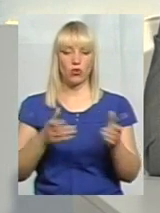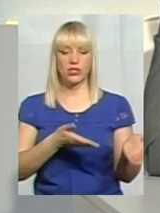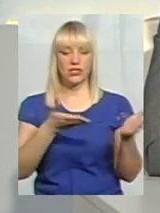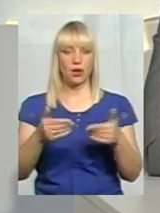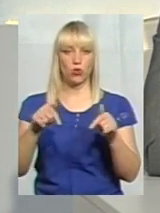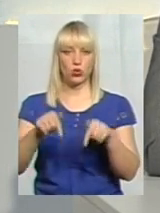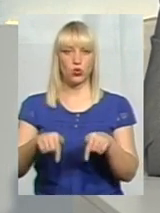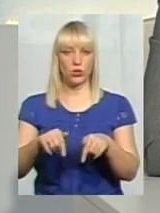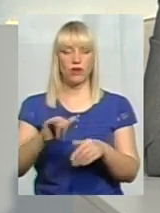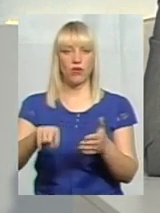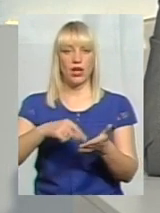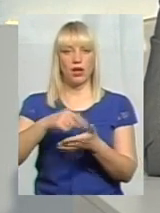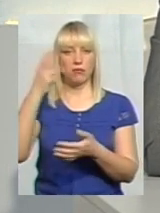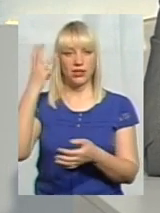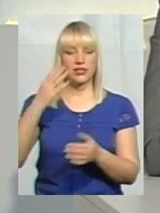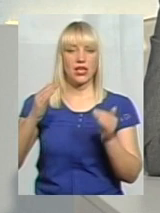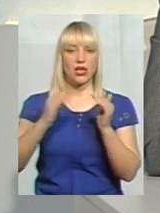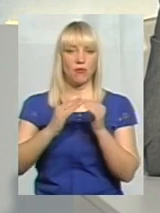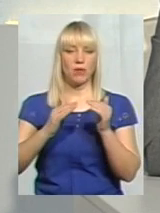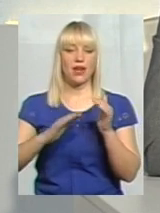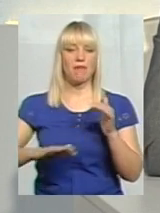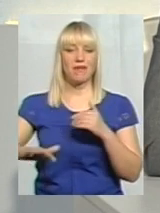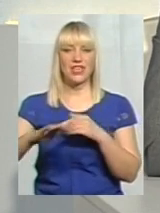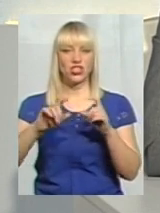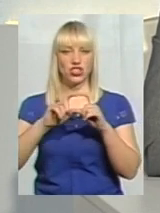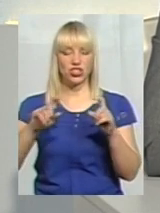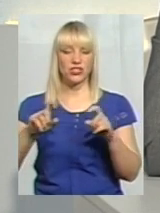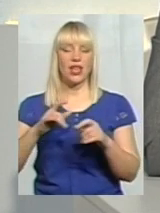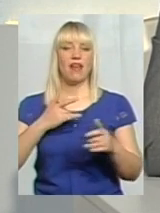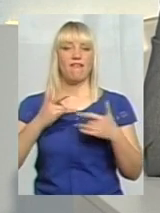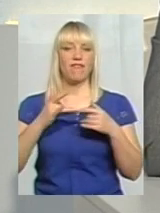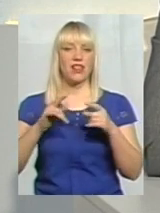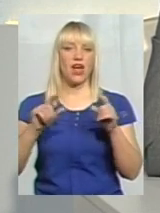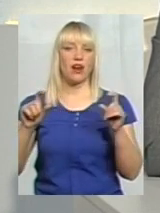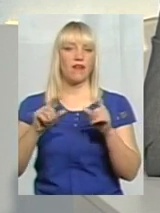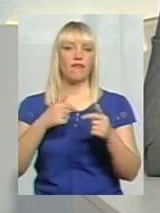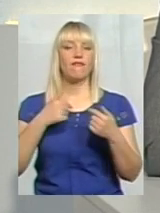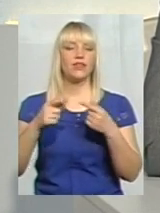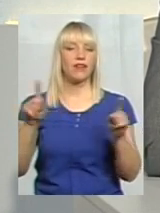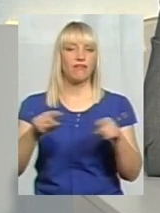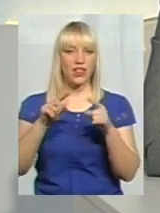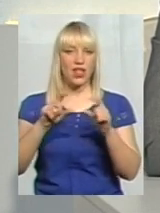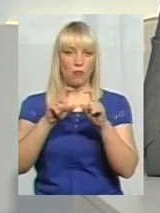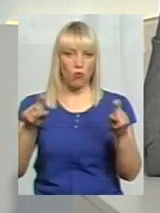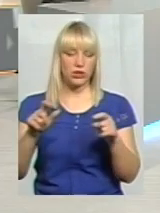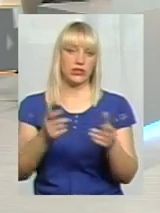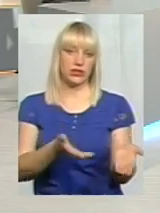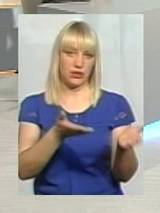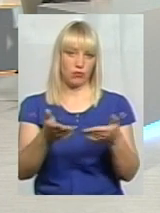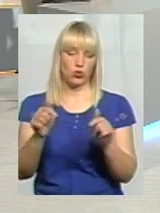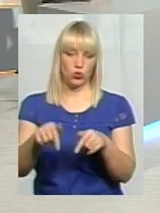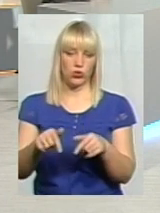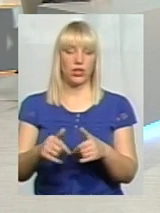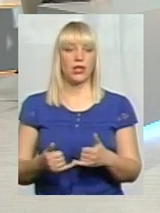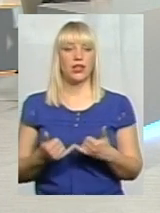в Хмельницькій і в приміщеній філармонії, щоб вони провели концерт для жителів нашої Хмельницької області. Тут мова йде